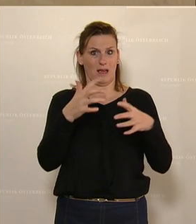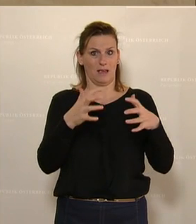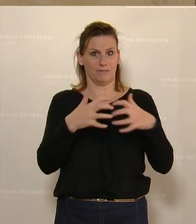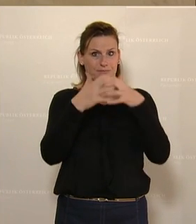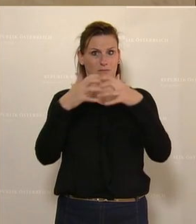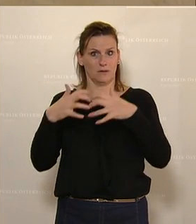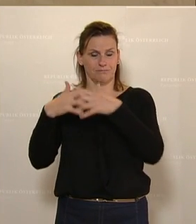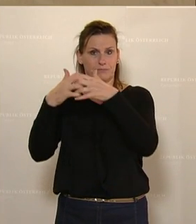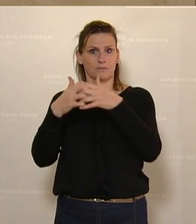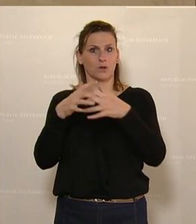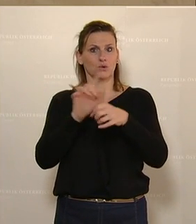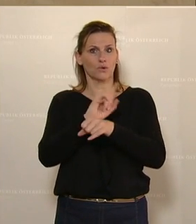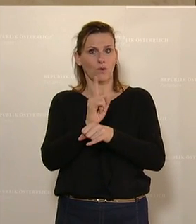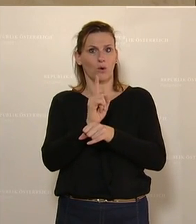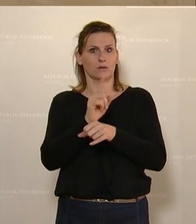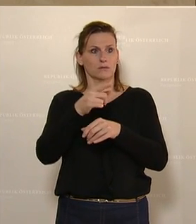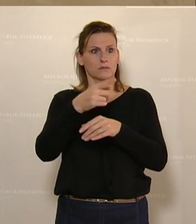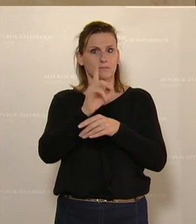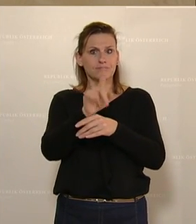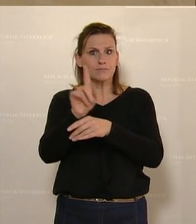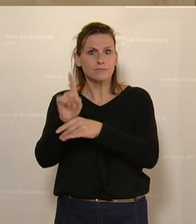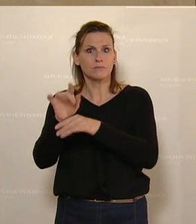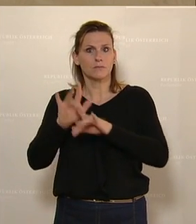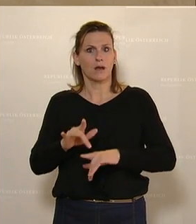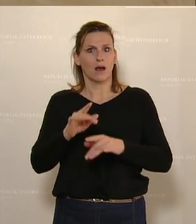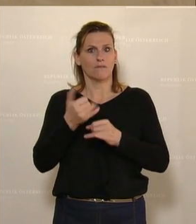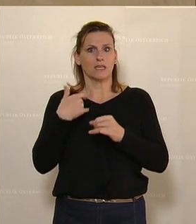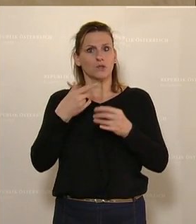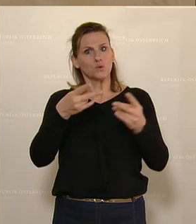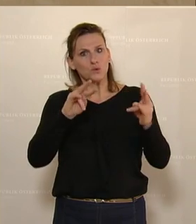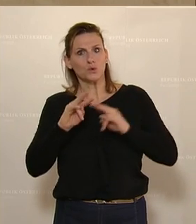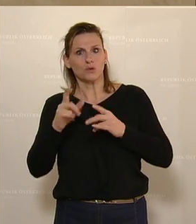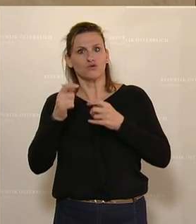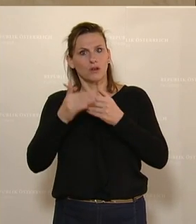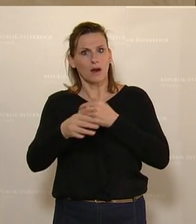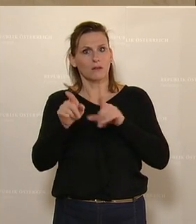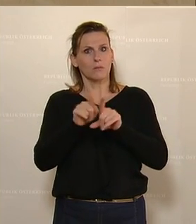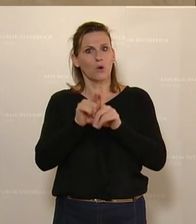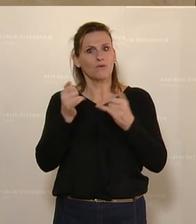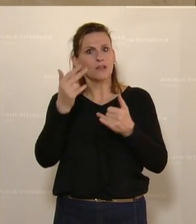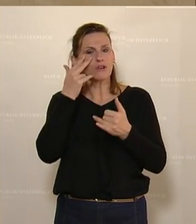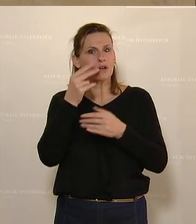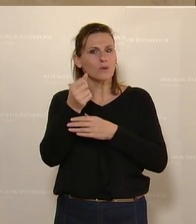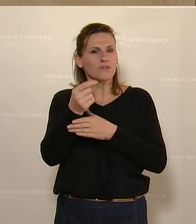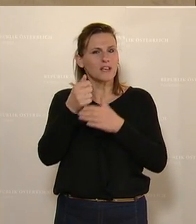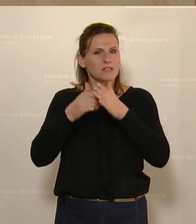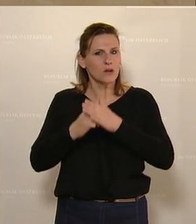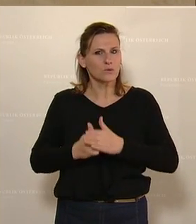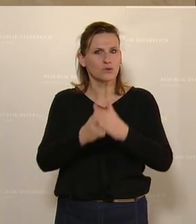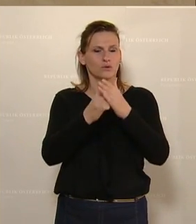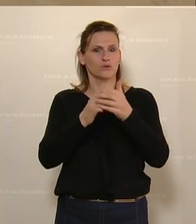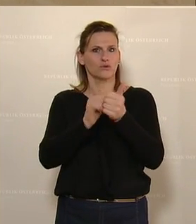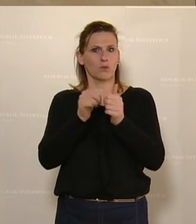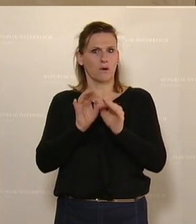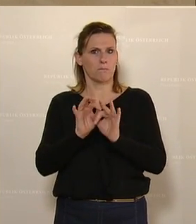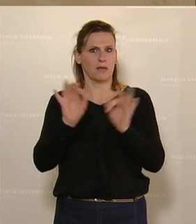auf den Weg gebracht, die sich hier mit diesem Restart beschäftigen, aber auch mit finanziellen Fragen der Verbesserung des Sports, wenn